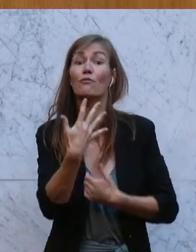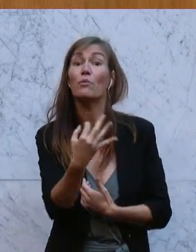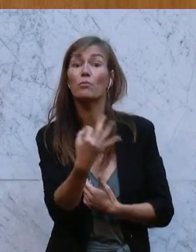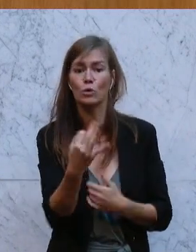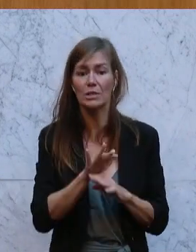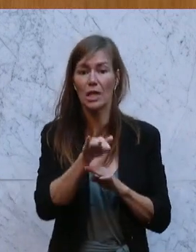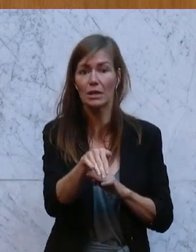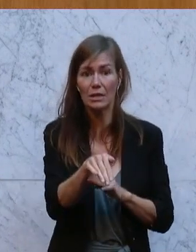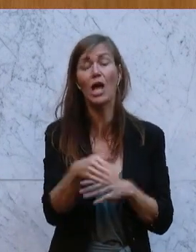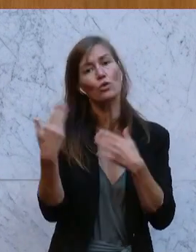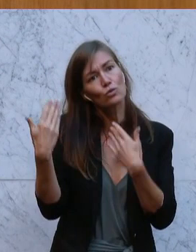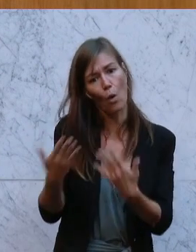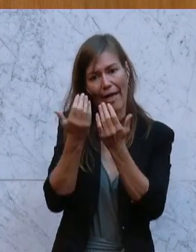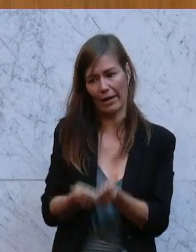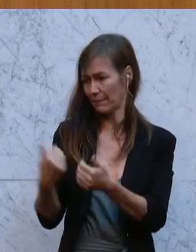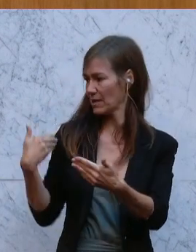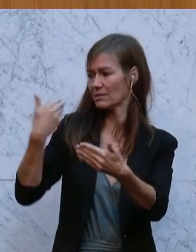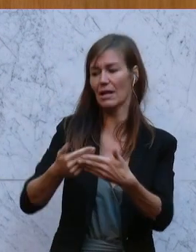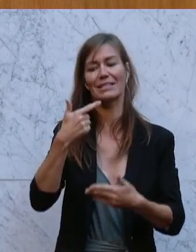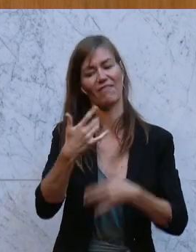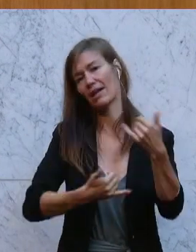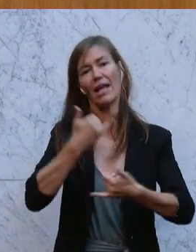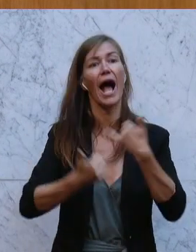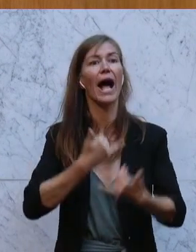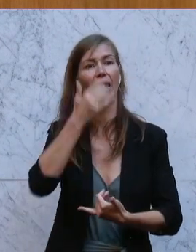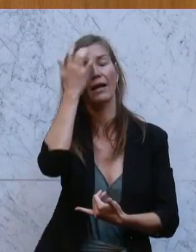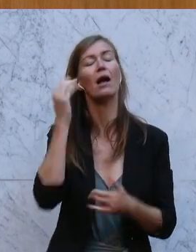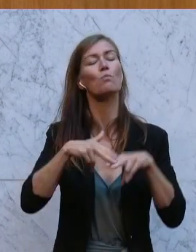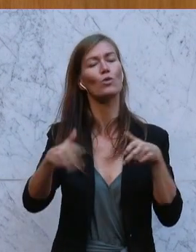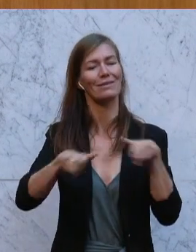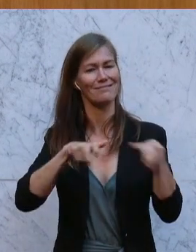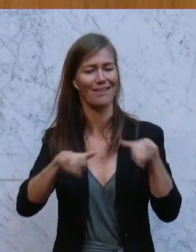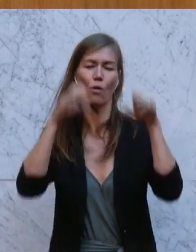von ÖVP und Grünen und das ist eine vernichtende Bilanz.